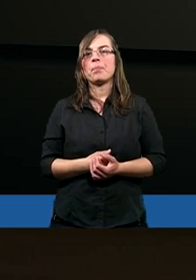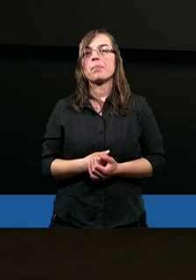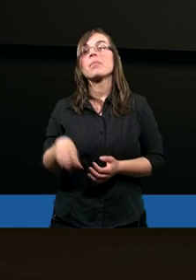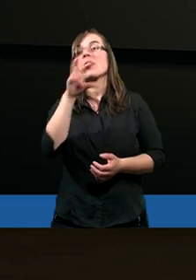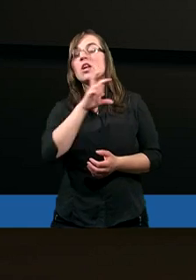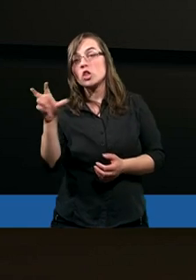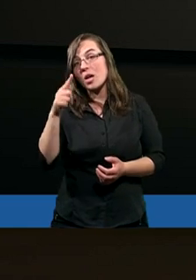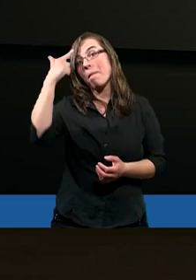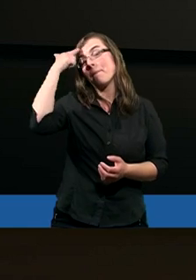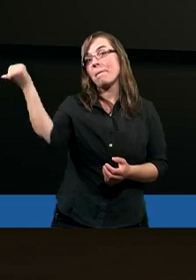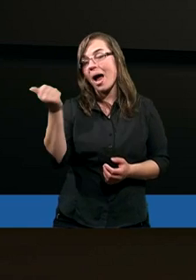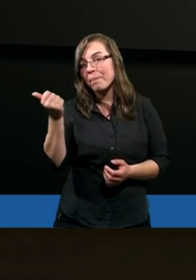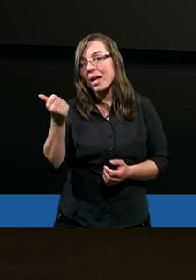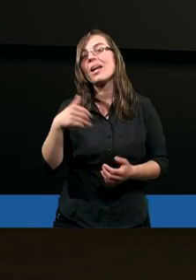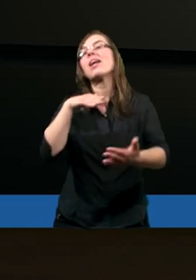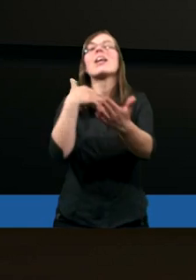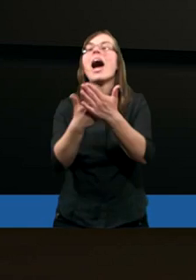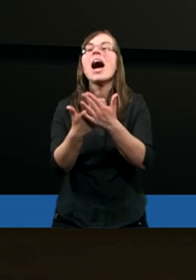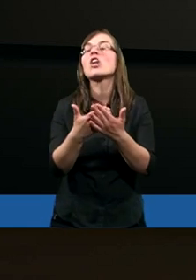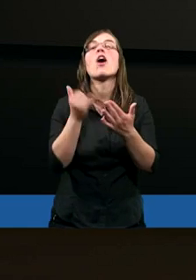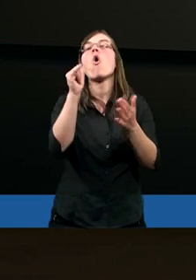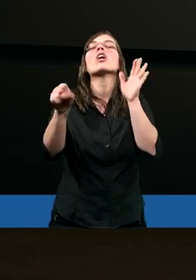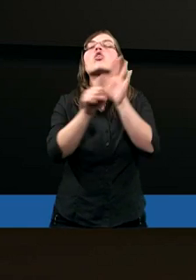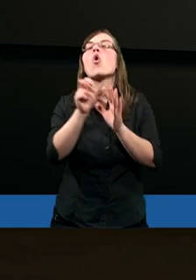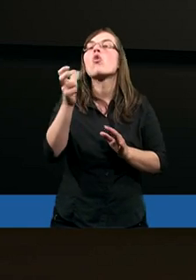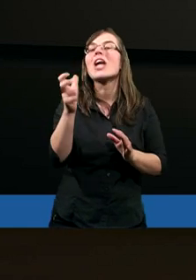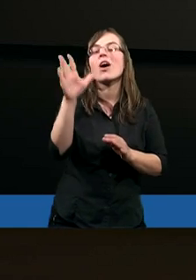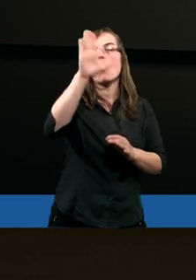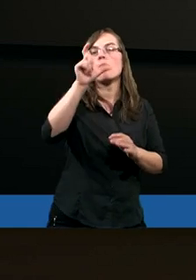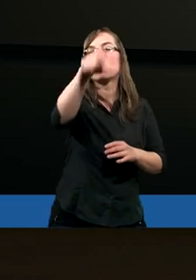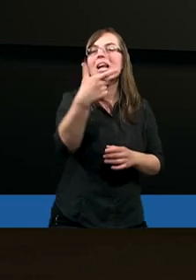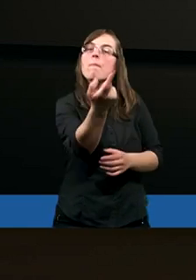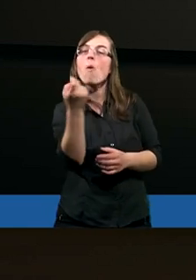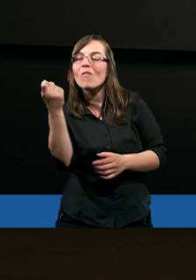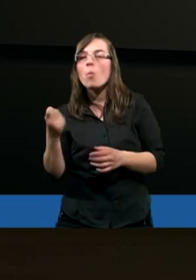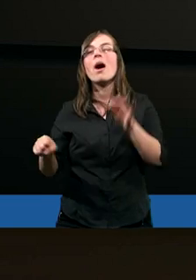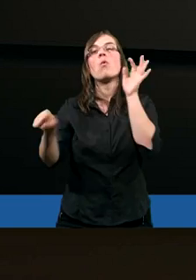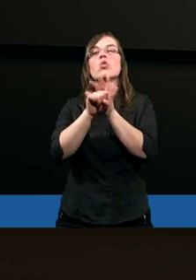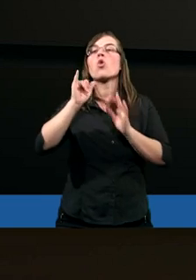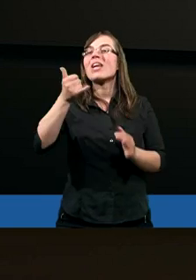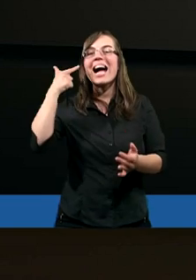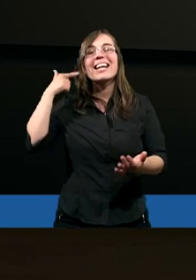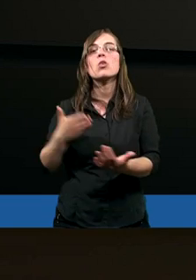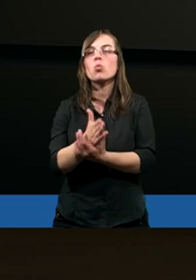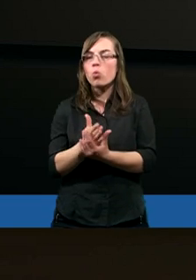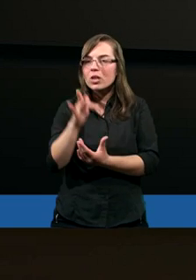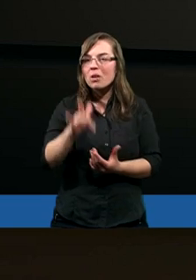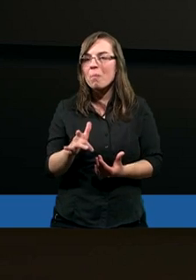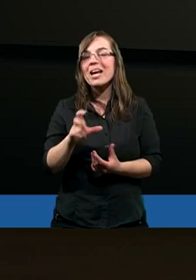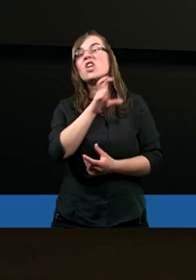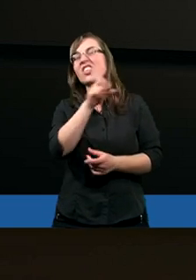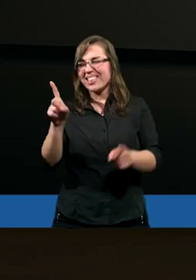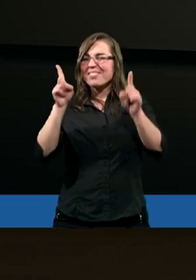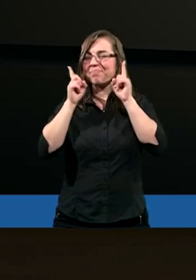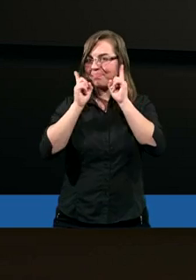Czy pamiętasz, do czego Bóg cię powołał? Do jakiej służby? Czy